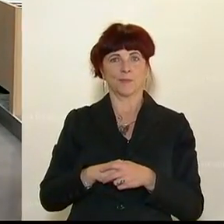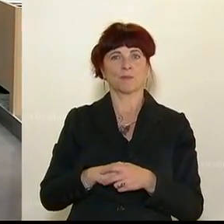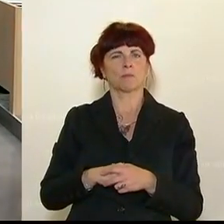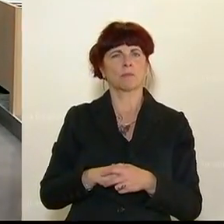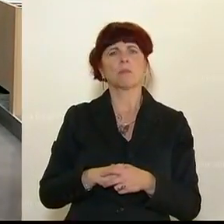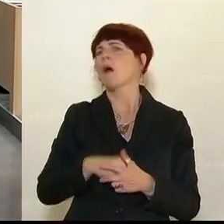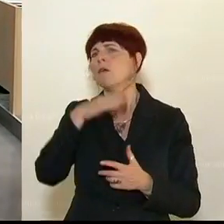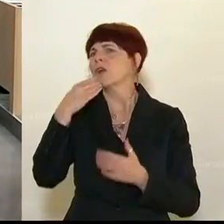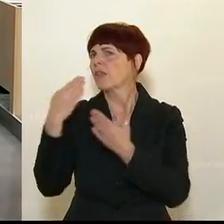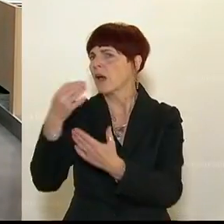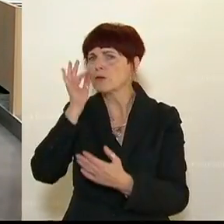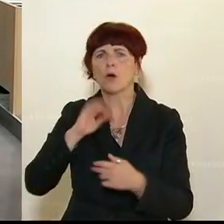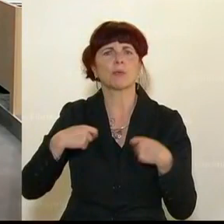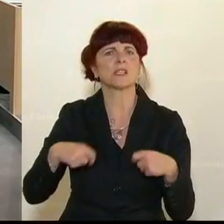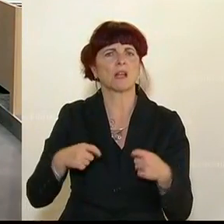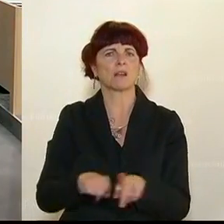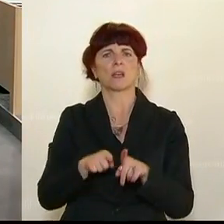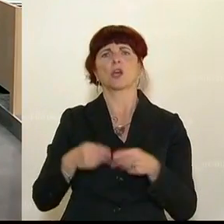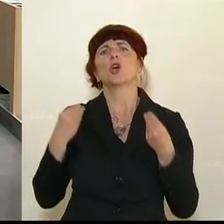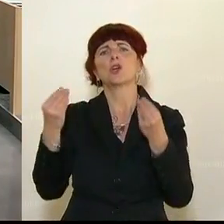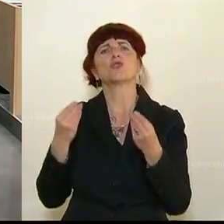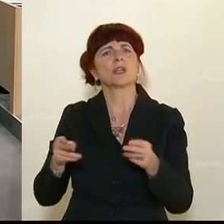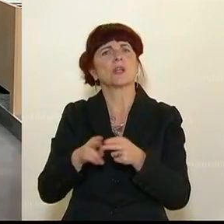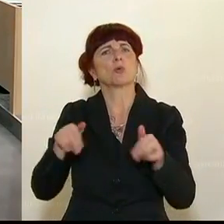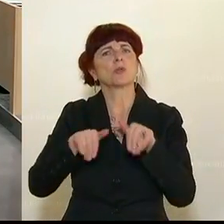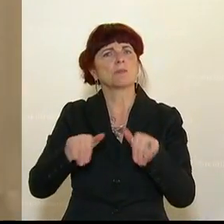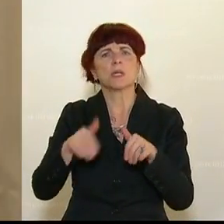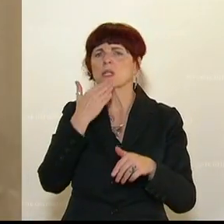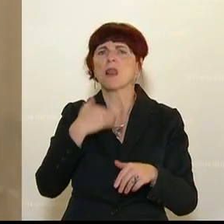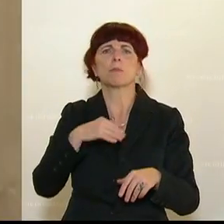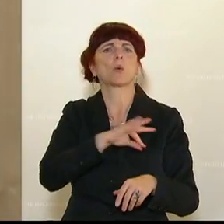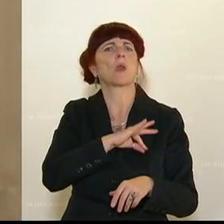Vielen Dank, Frau Präsidentin, geschätzter Herr Bundesminister, liebe Kolleginnen und Kollegen.